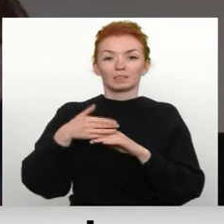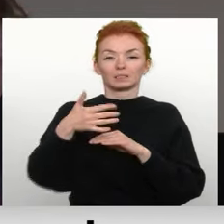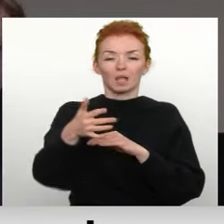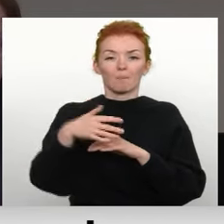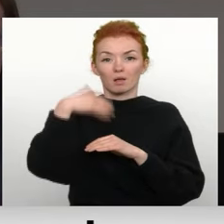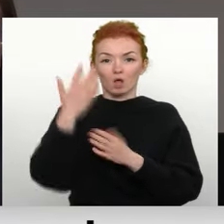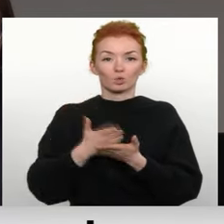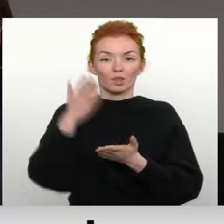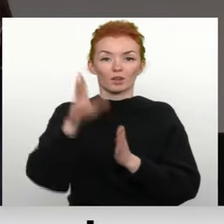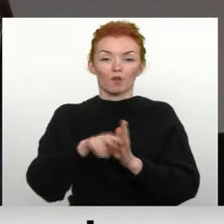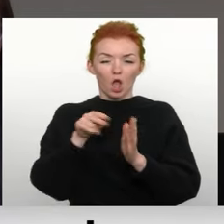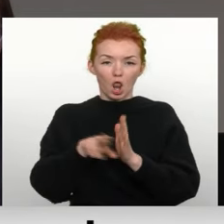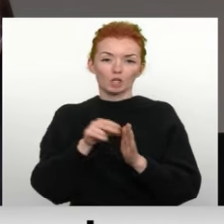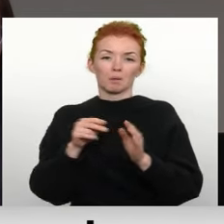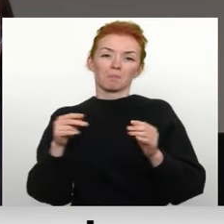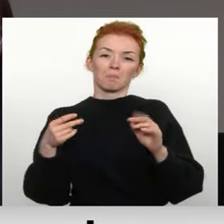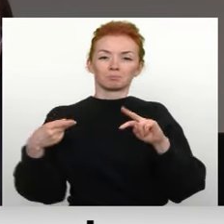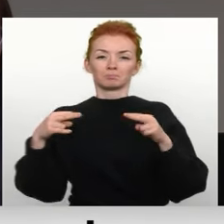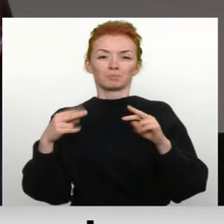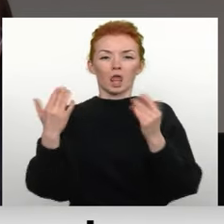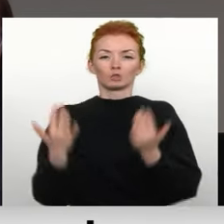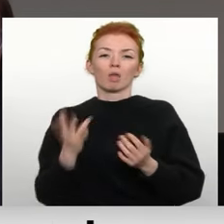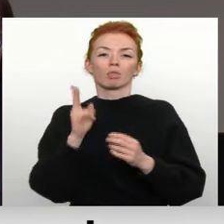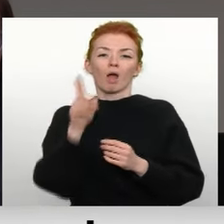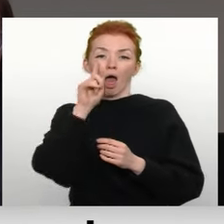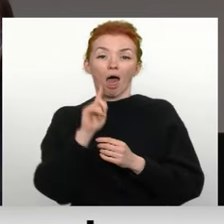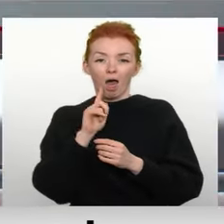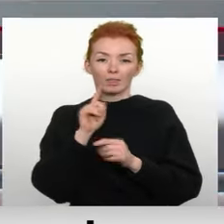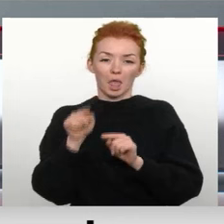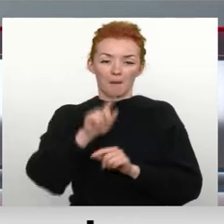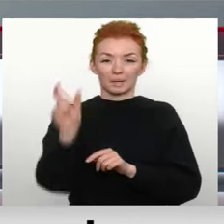šīs vēlēšanas, attiecīgi interpretējo to, tā kā ir ērta tajā brīdī.